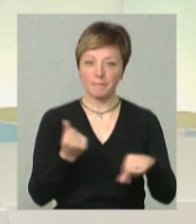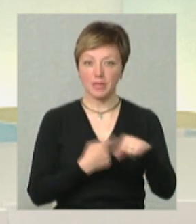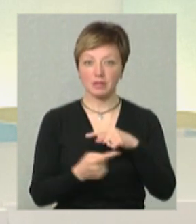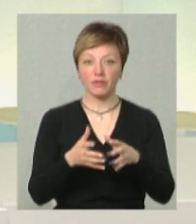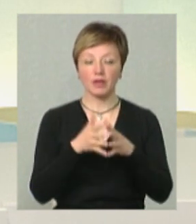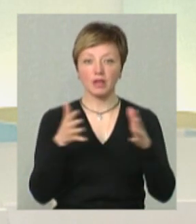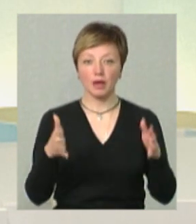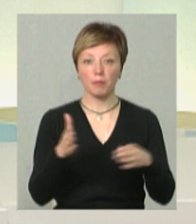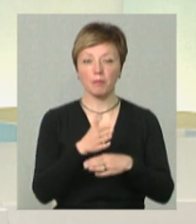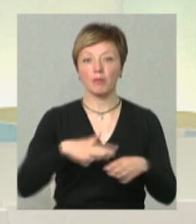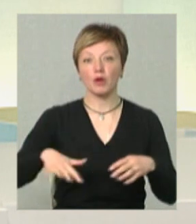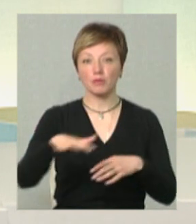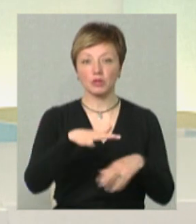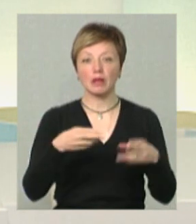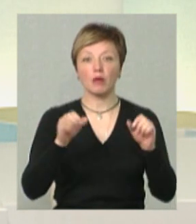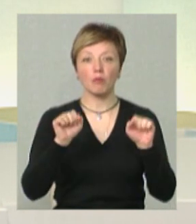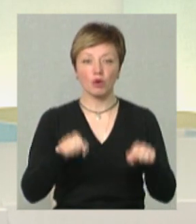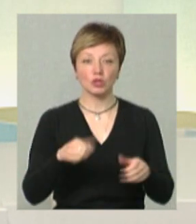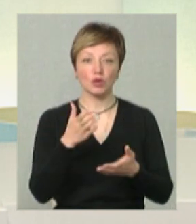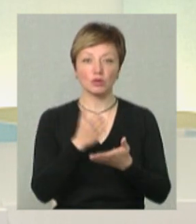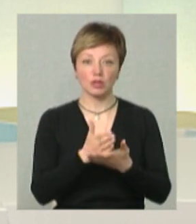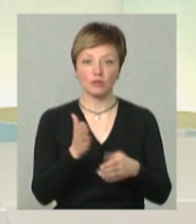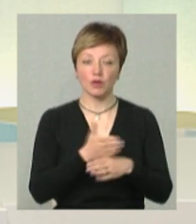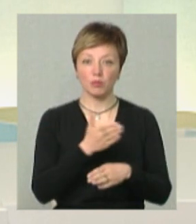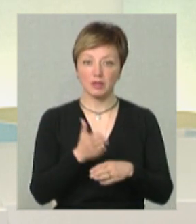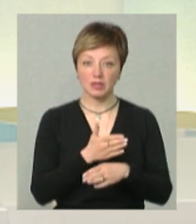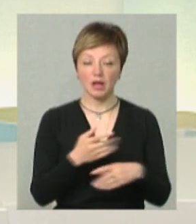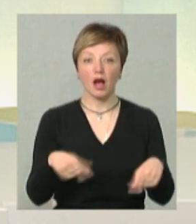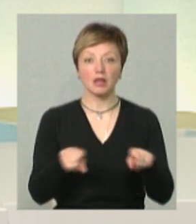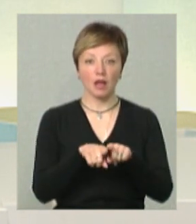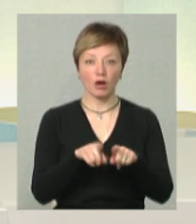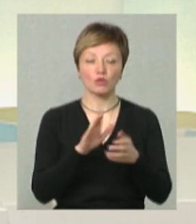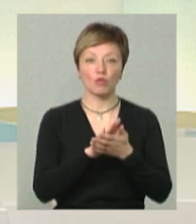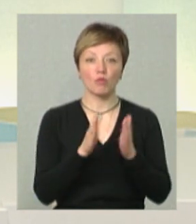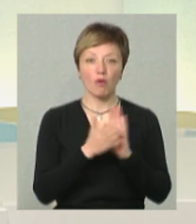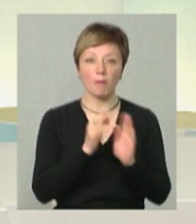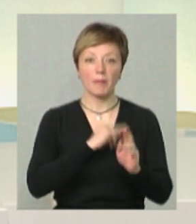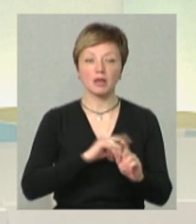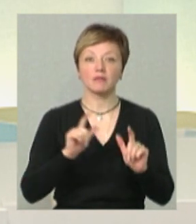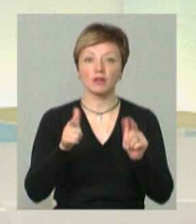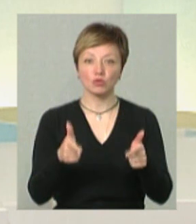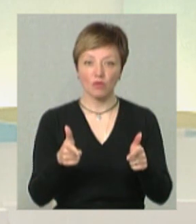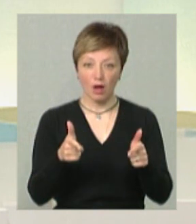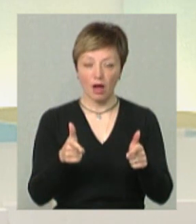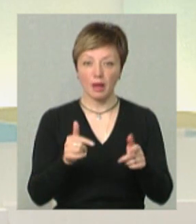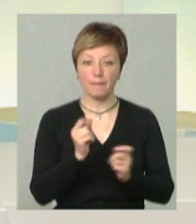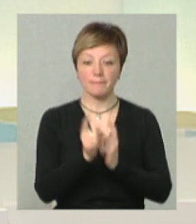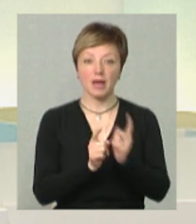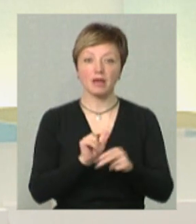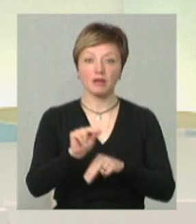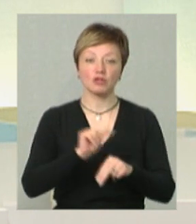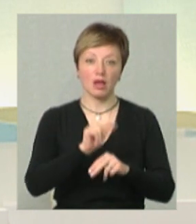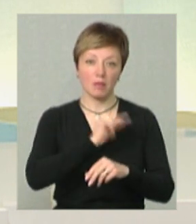виробничими приміщеннями, де можна розташувати виробництво, а також умовами працевлаштування і навчання